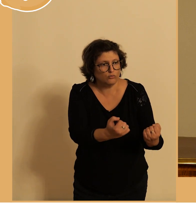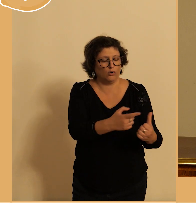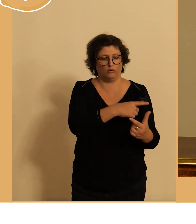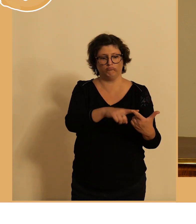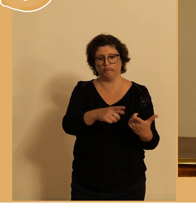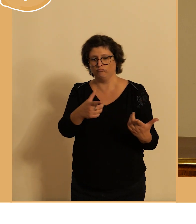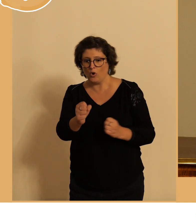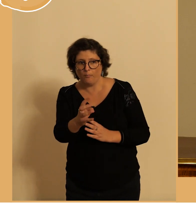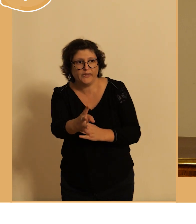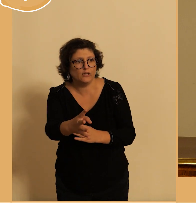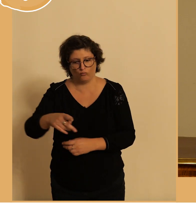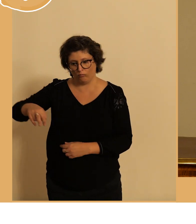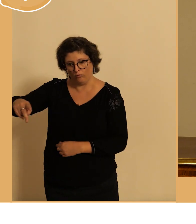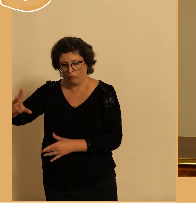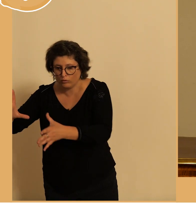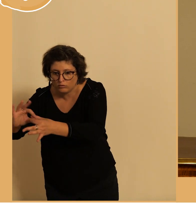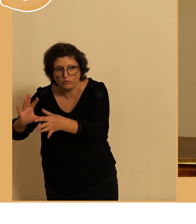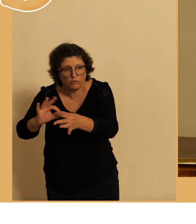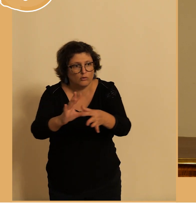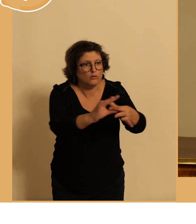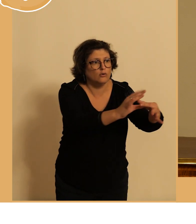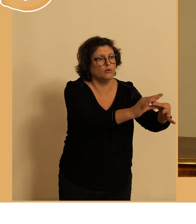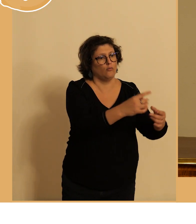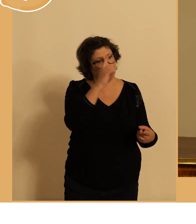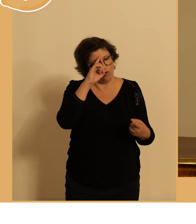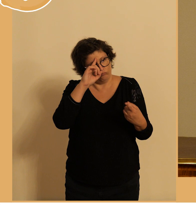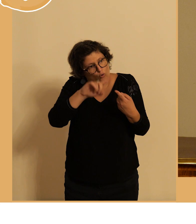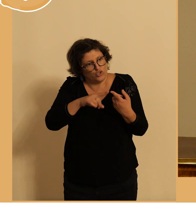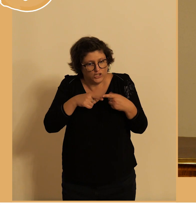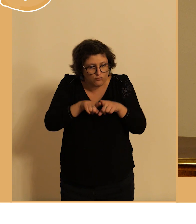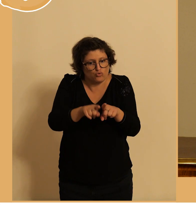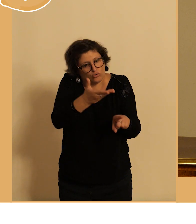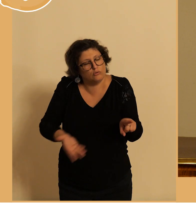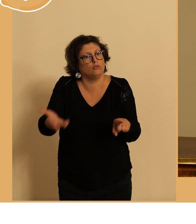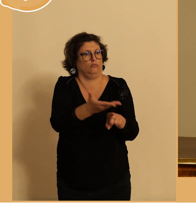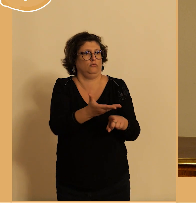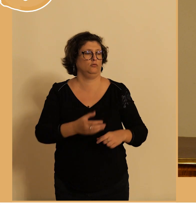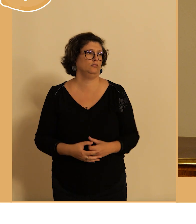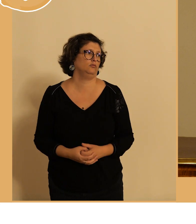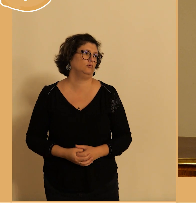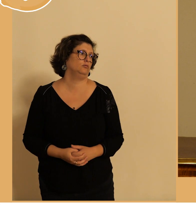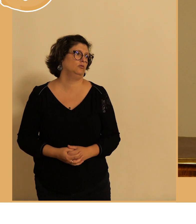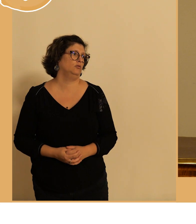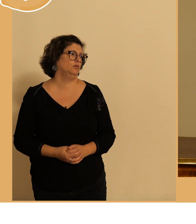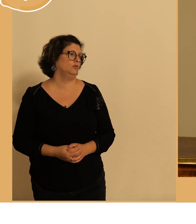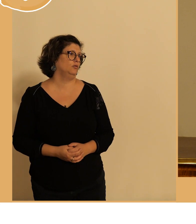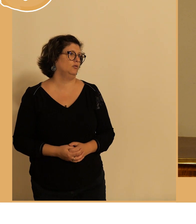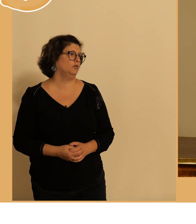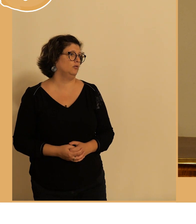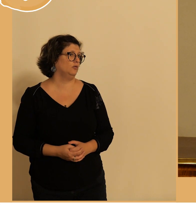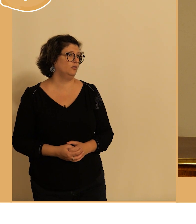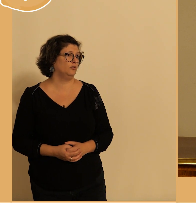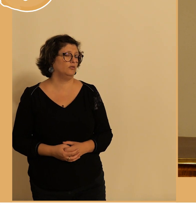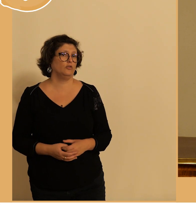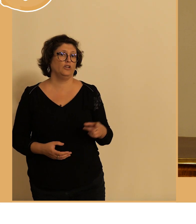qui est à faire c'est le même personne c'est le même